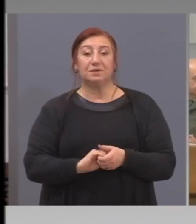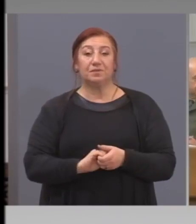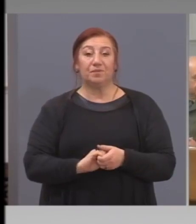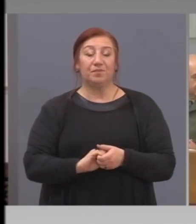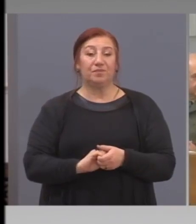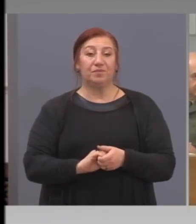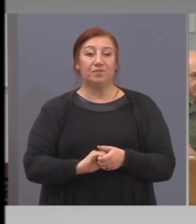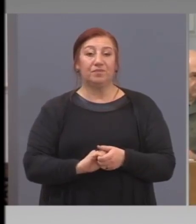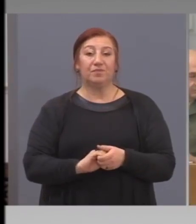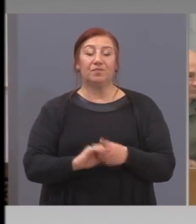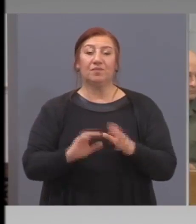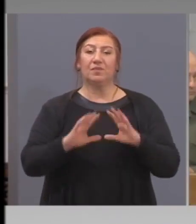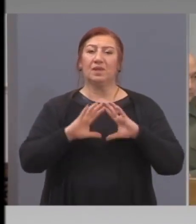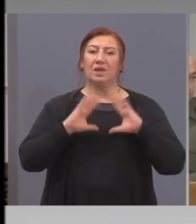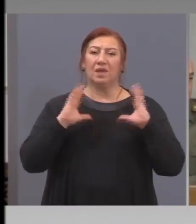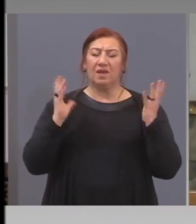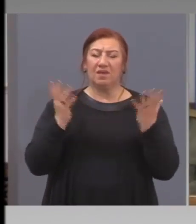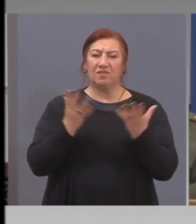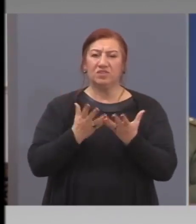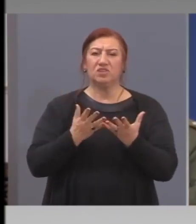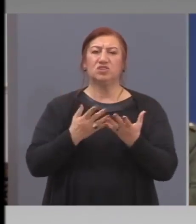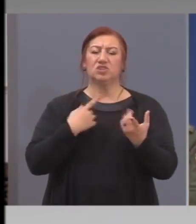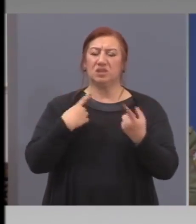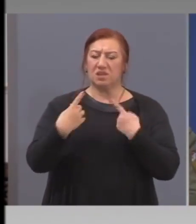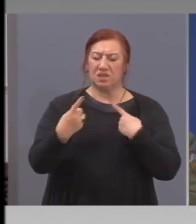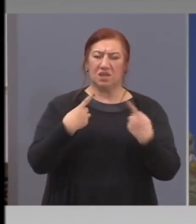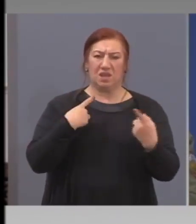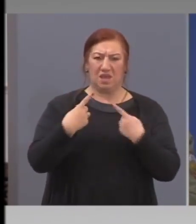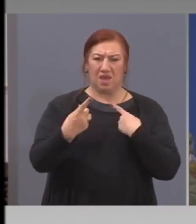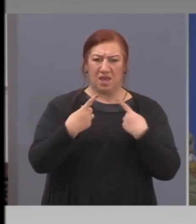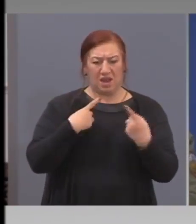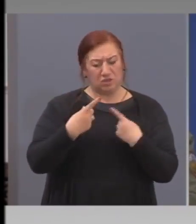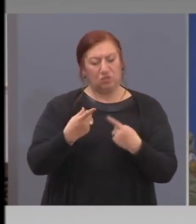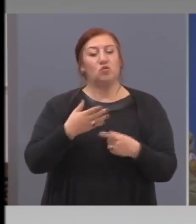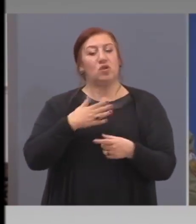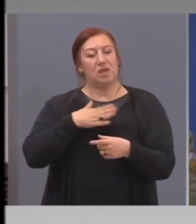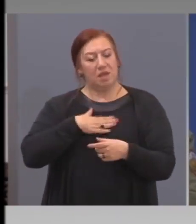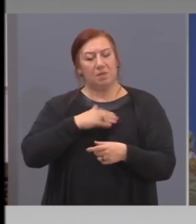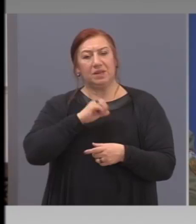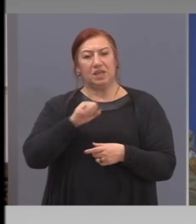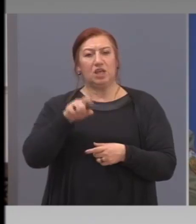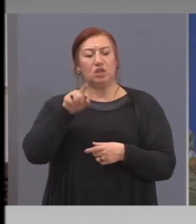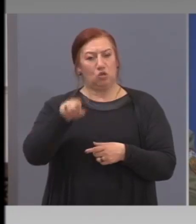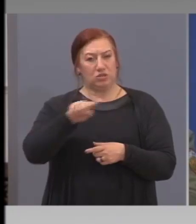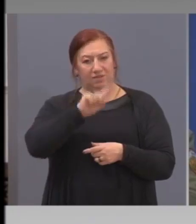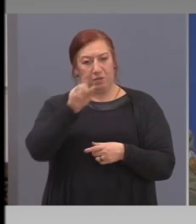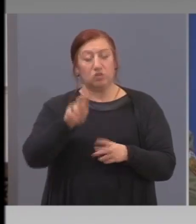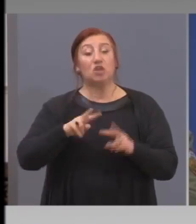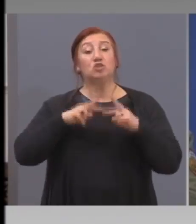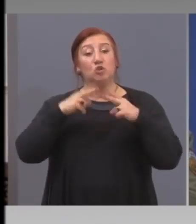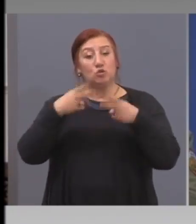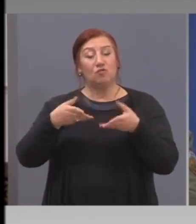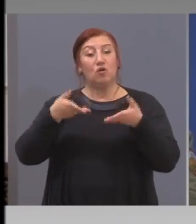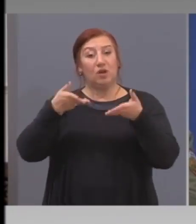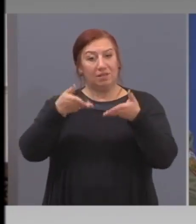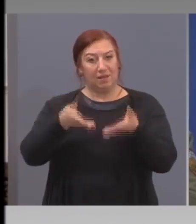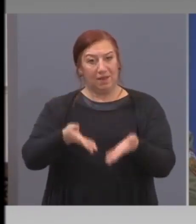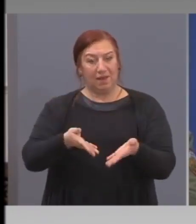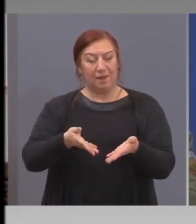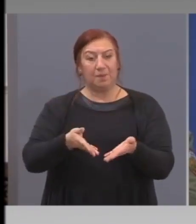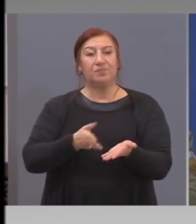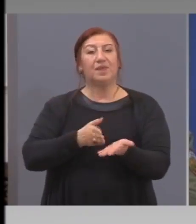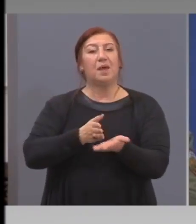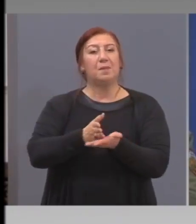Всичките отговори, които получките, съдържат и този въпрос, но ще го кажа така. През